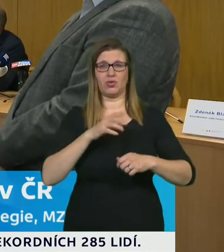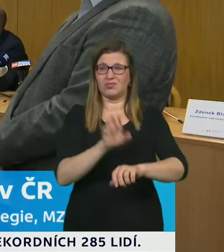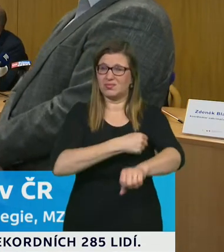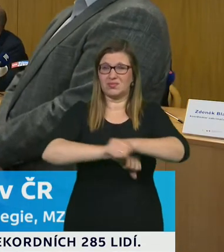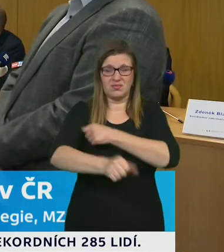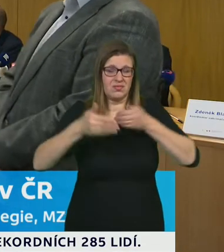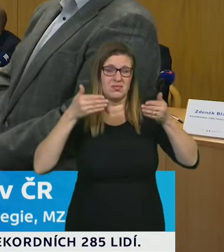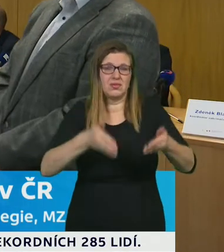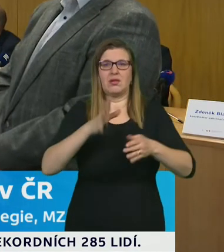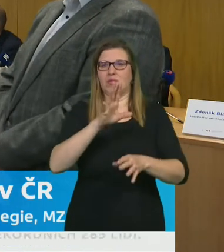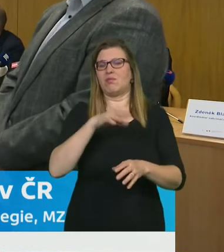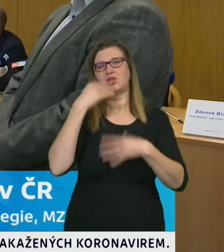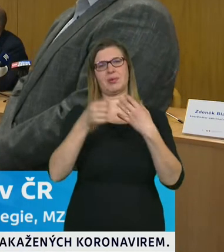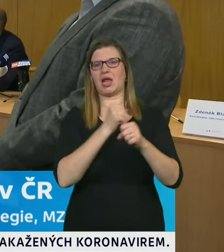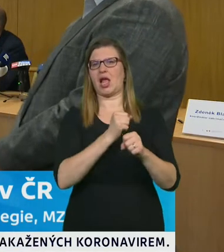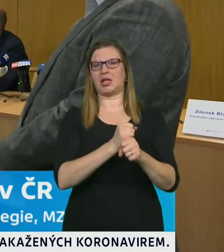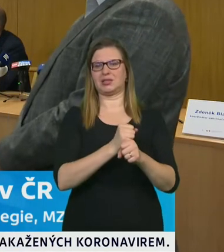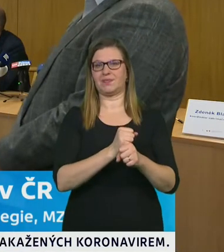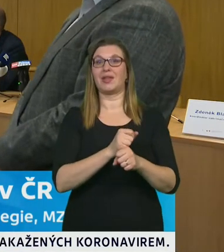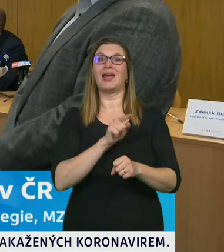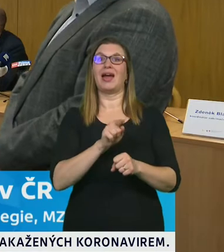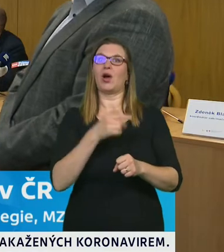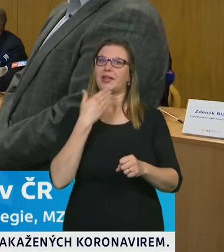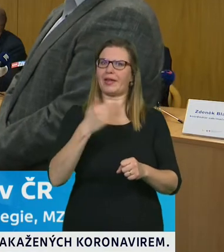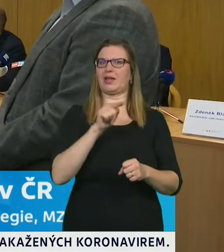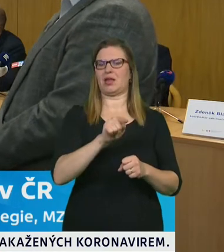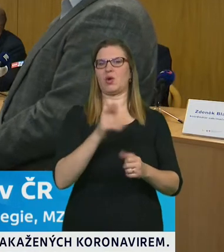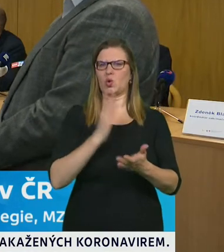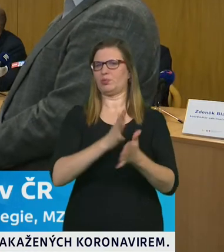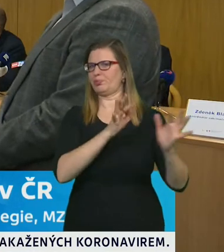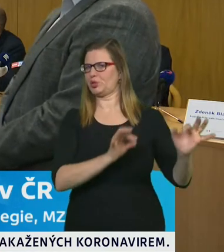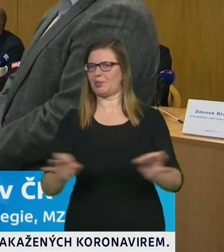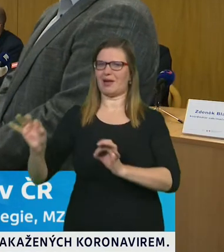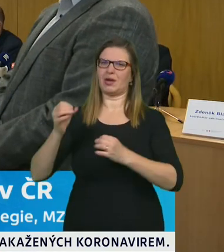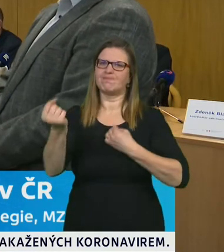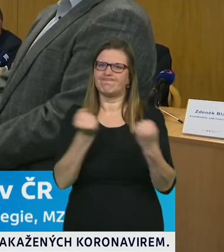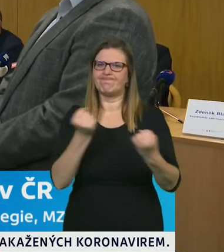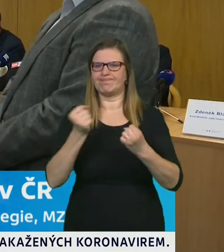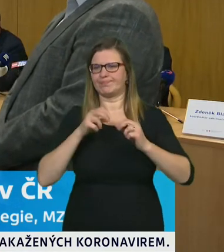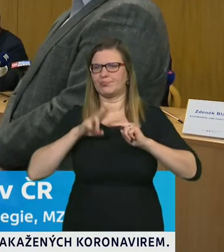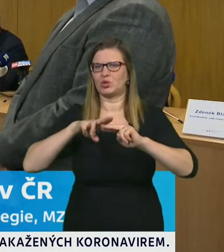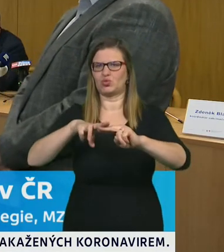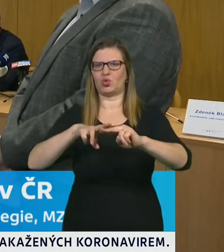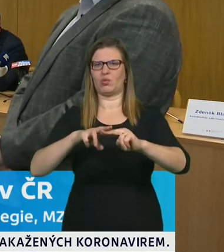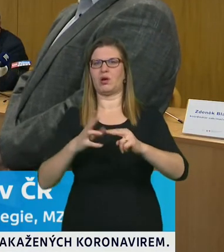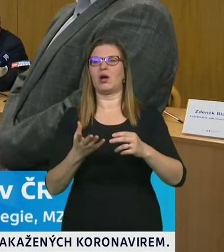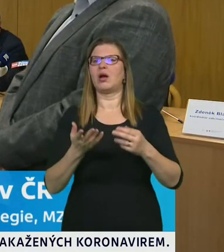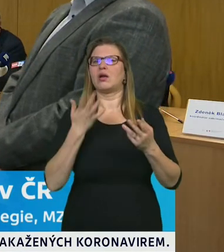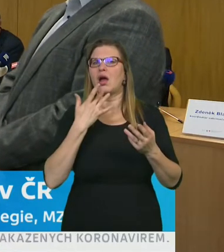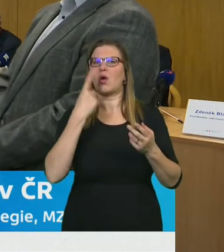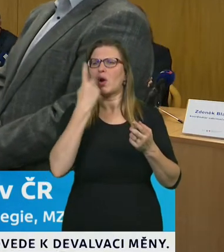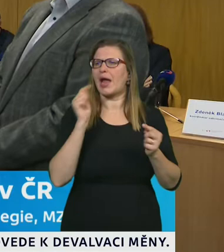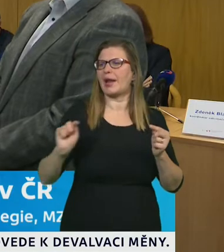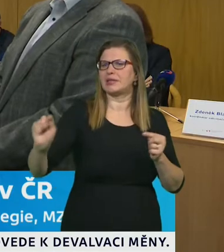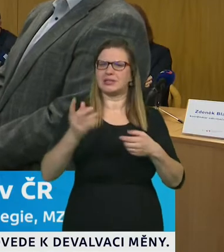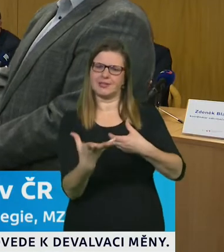koordinace veškerých těch oblastí které jste viděli v předcházejících snímcích ve smyslu zapojených subjektů pokusíme se